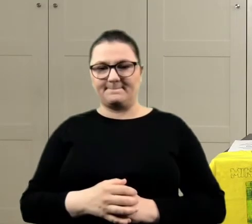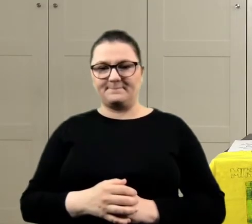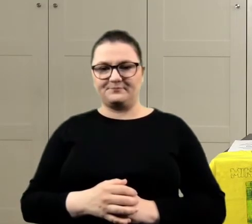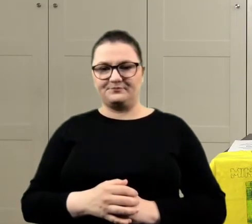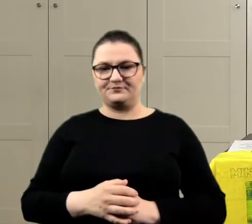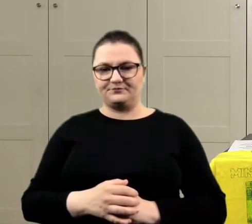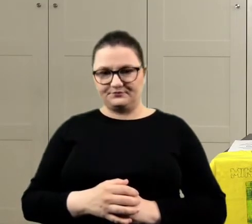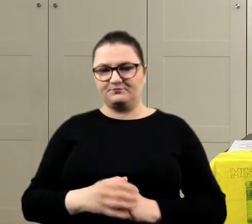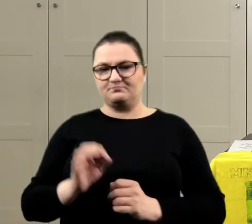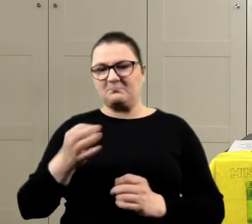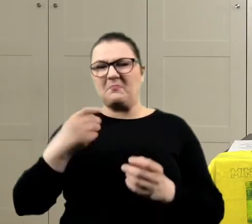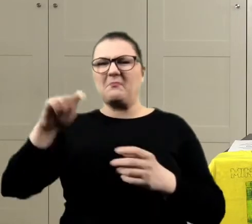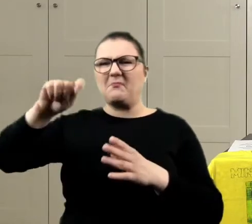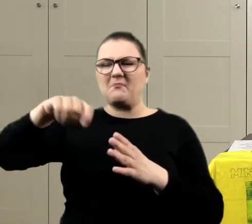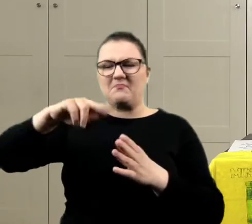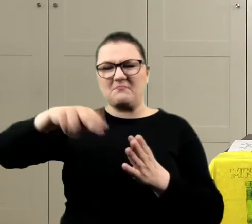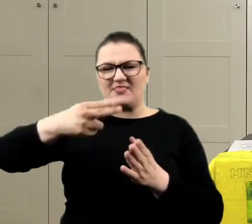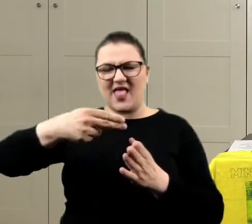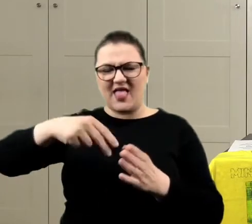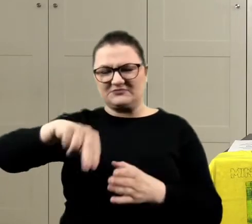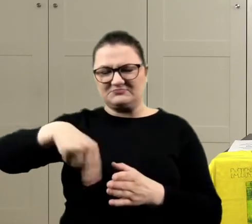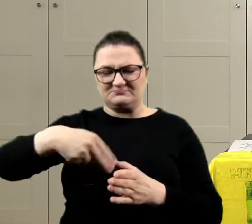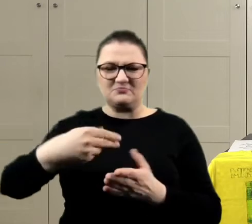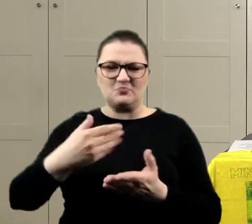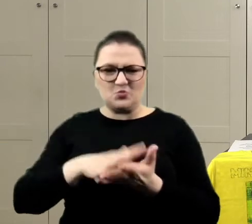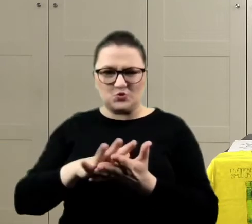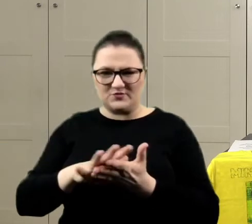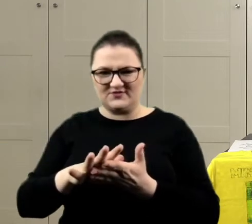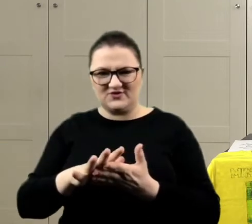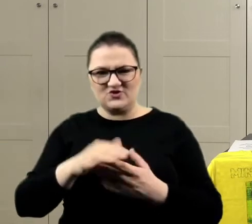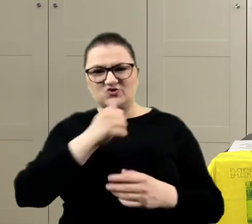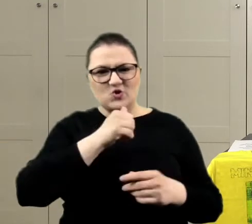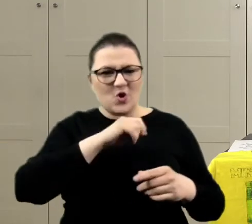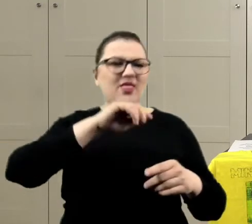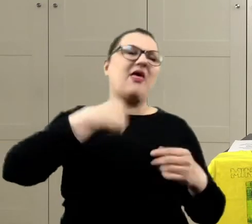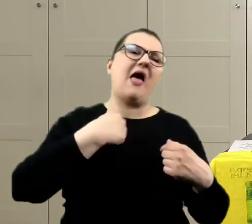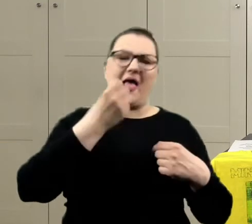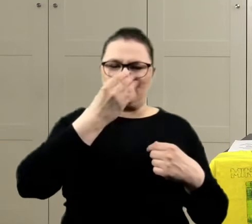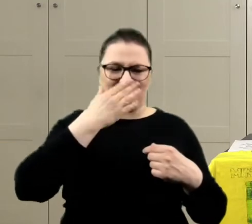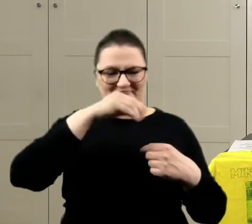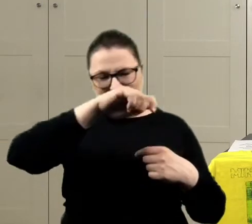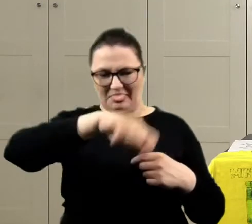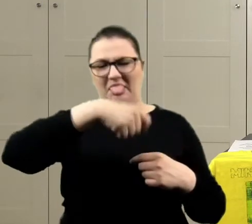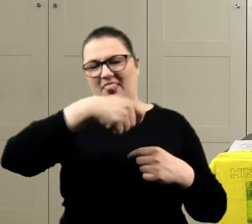czekaj, nasz pędzelek jest brudny. Żelony? A nie, dotknęłam niechcący koloru